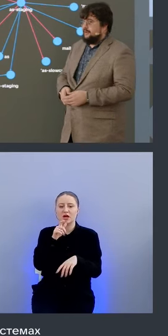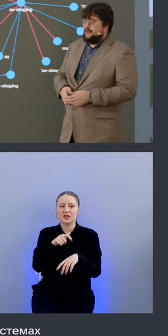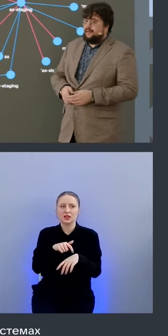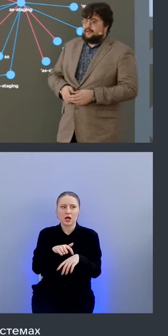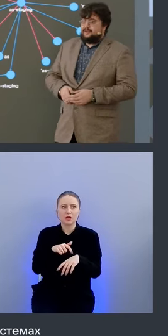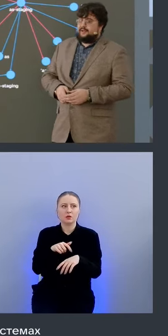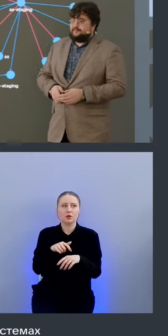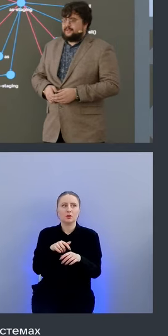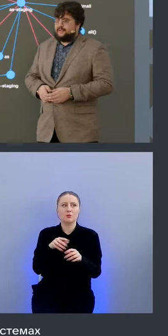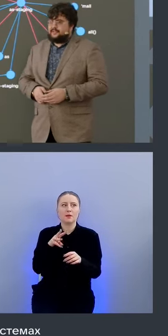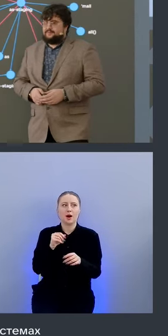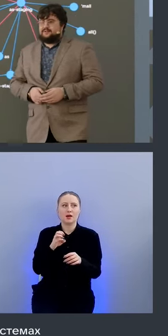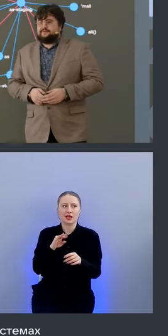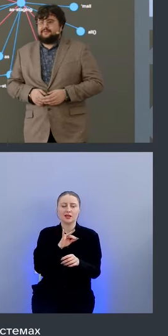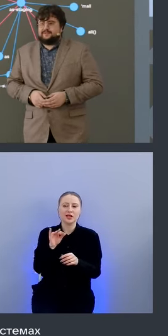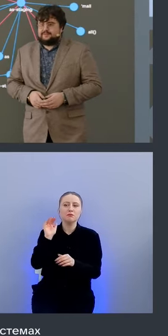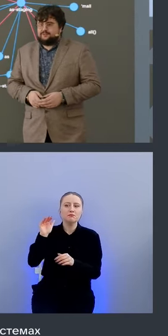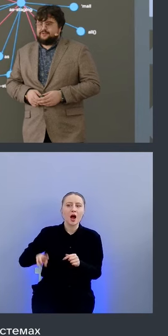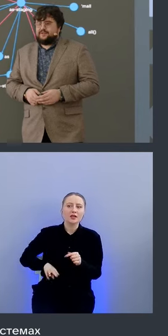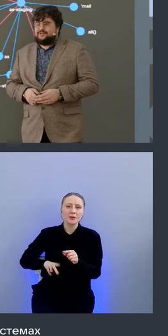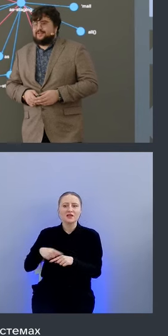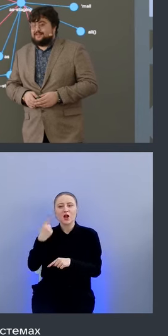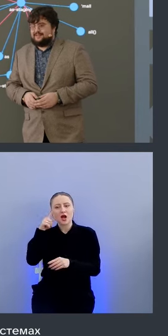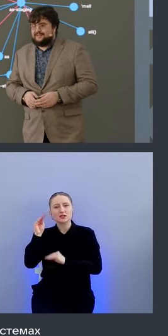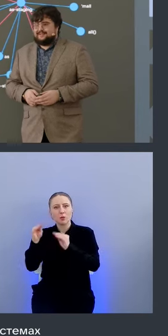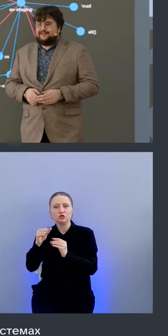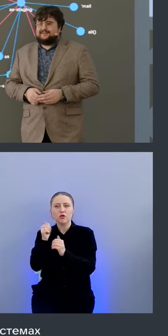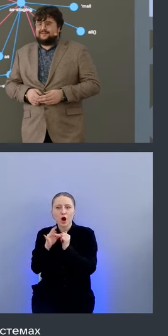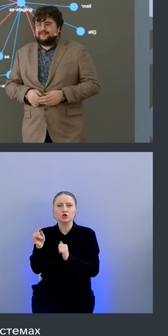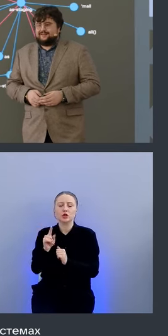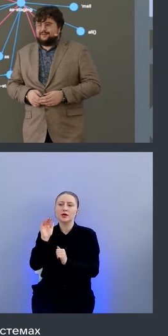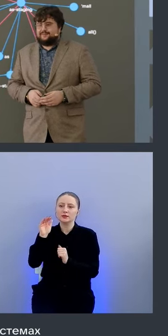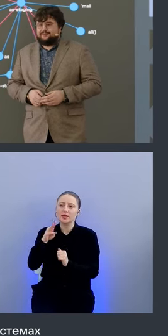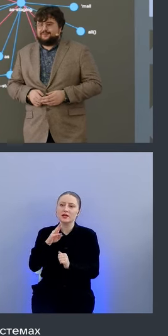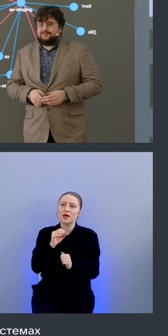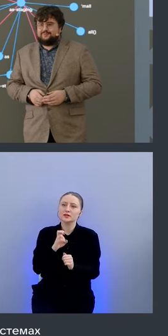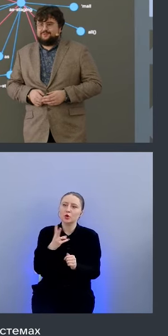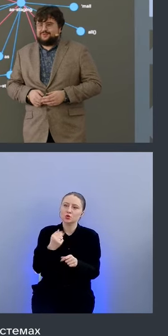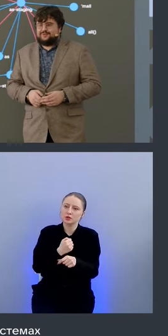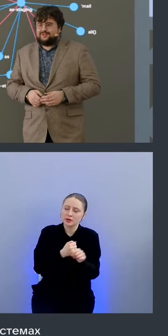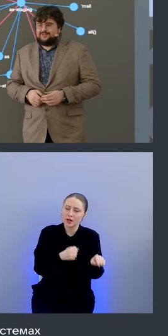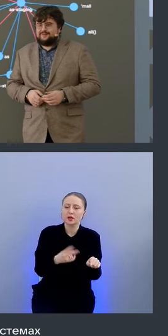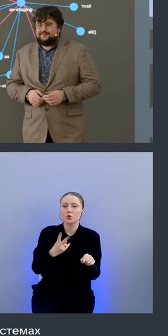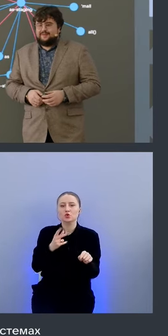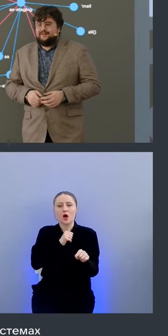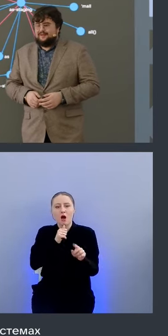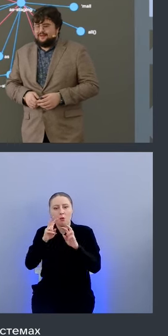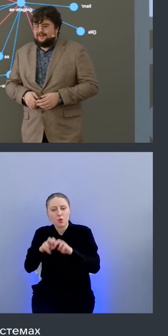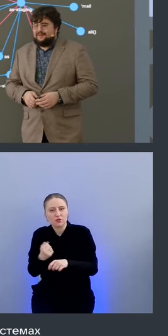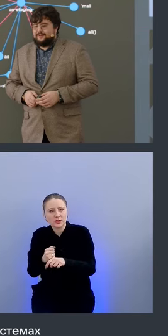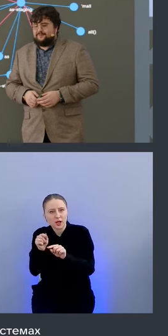и просить админов или разработчиков каждый раз делать task или approve на то чтобы между сгшками